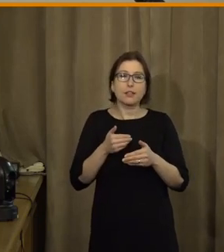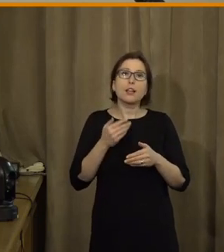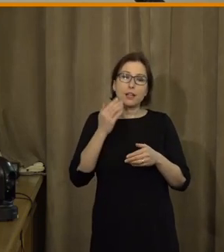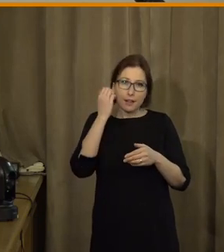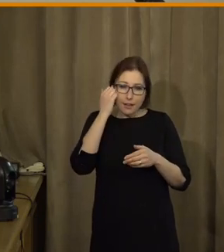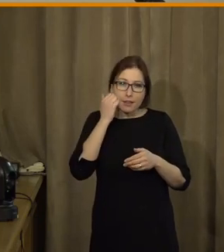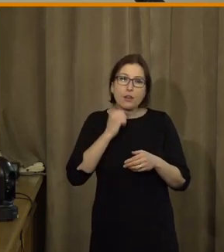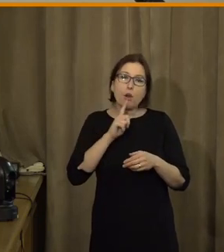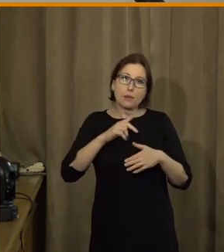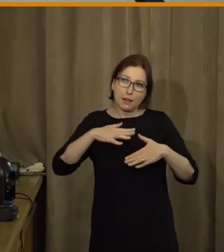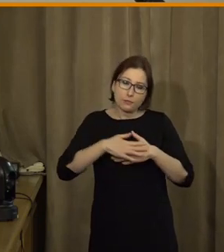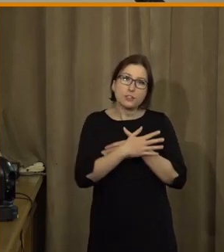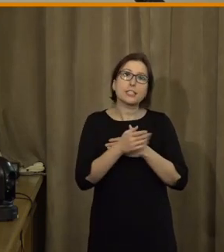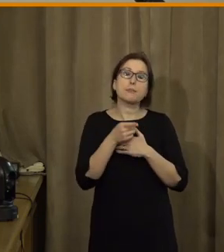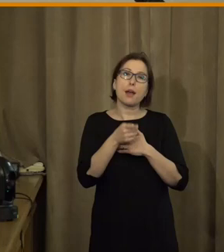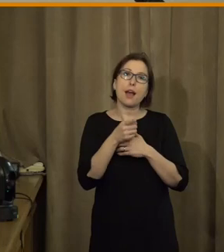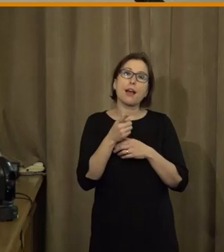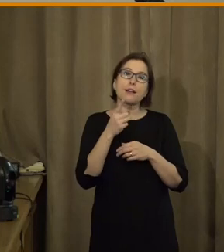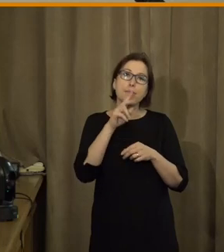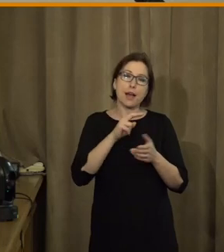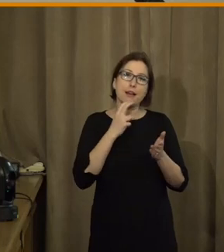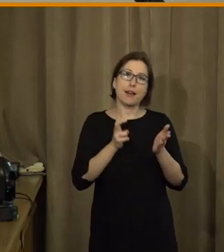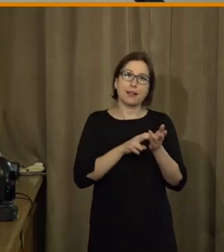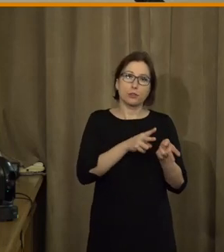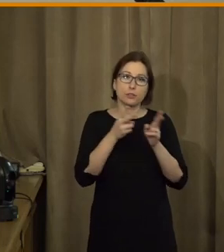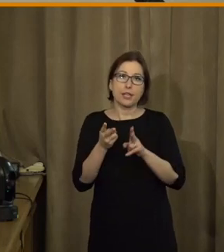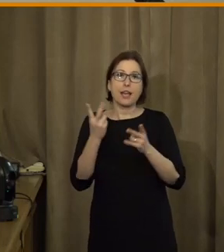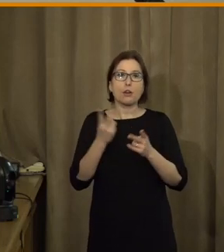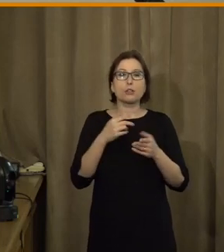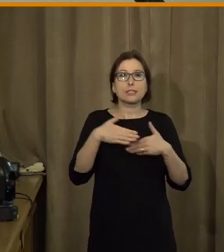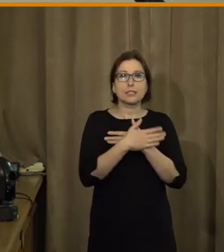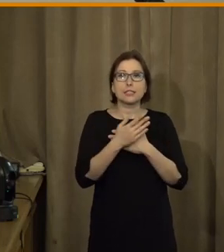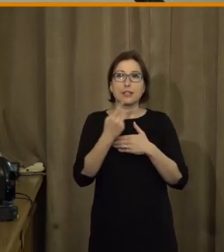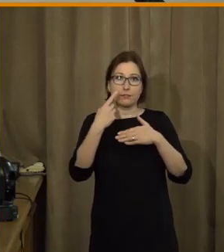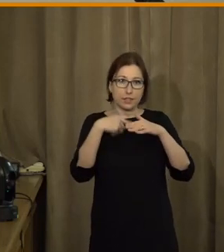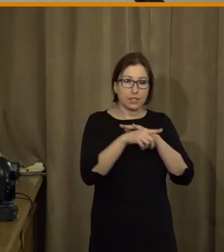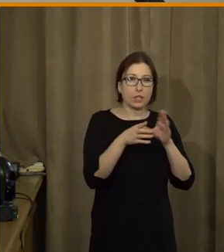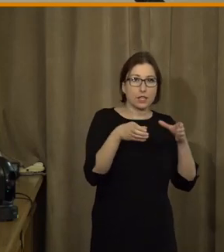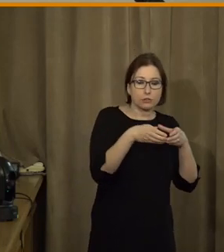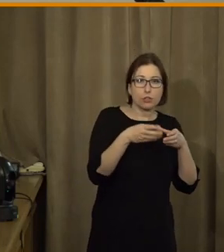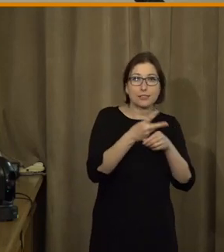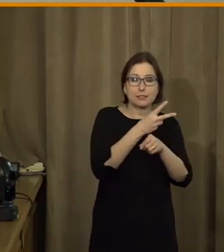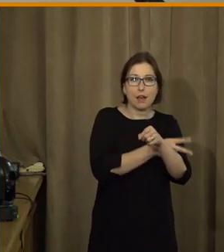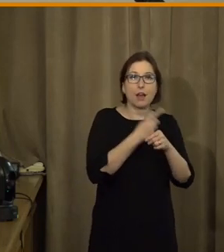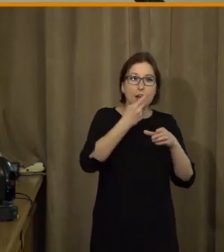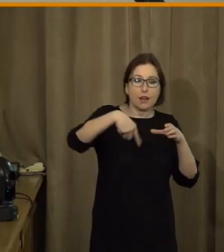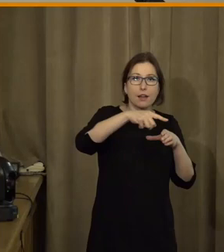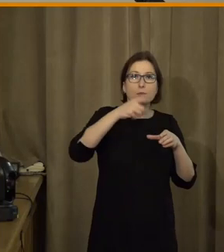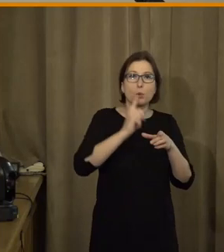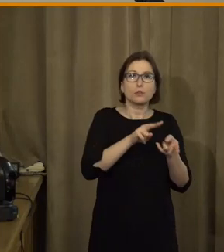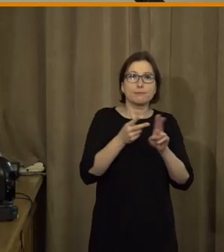vnímají rozdělení té digitalizace na řekněme nějaké vnitřní a vnější úřadování o tom, že stát se má vevnitř